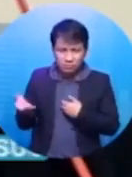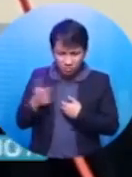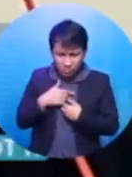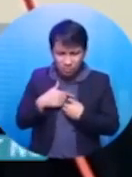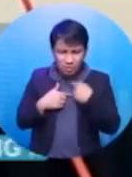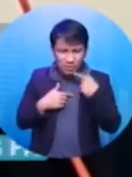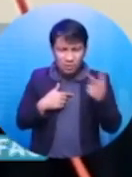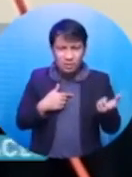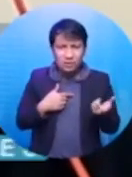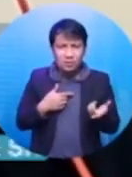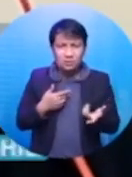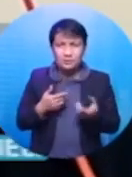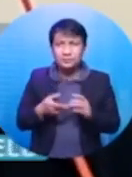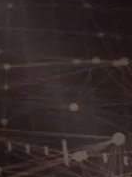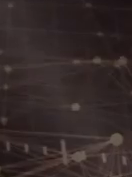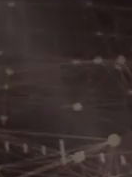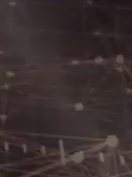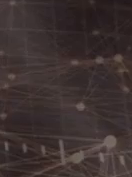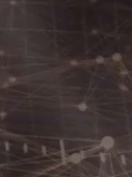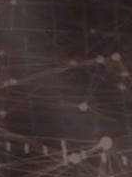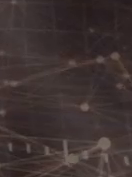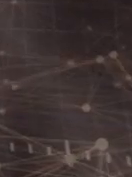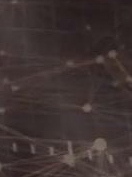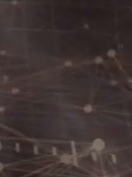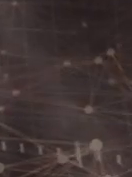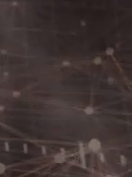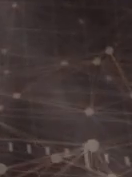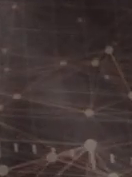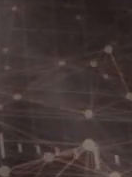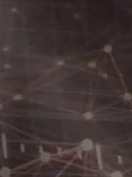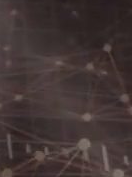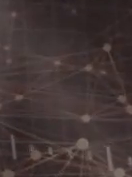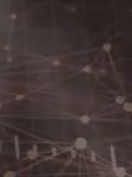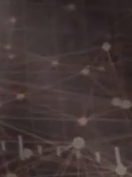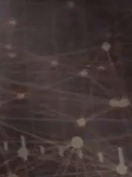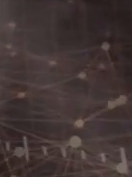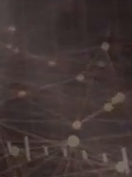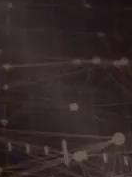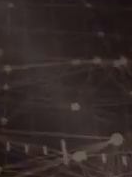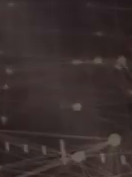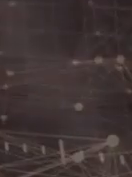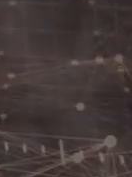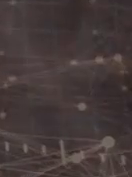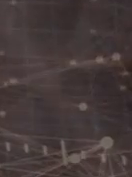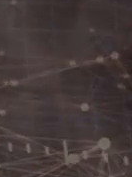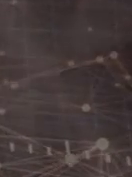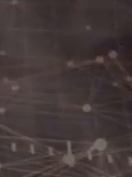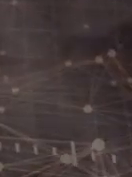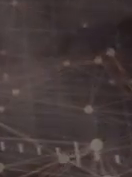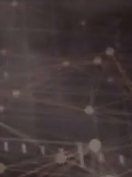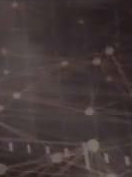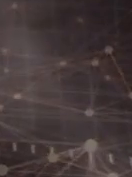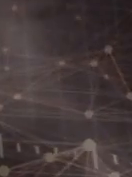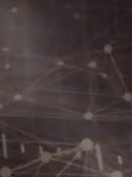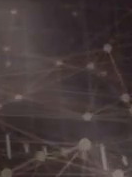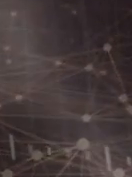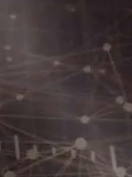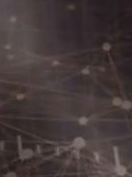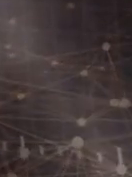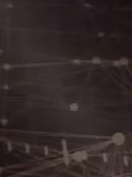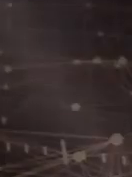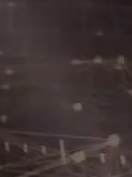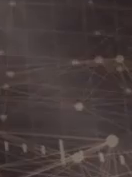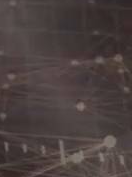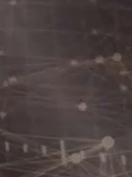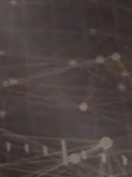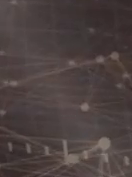po kami noon. Yung nangapo yung isa. Tapos, natihil naman po. Tapos, kinabukasan po, ang aga, mga 9 po, narinig ko po